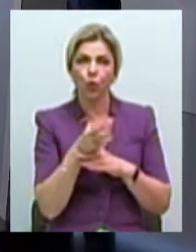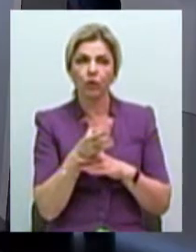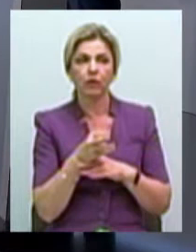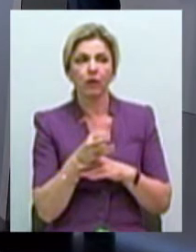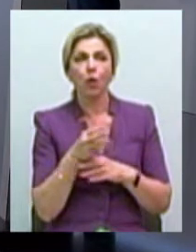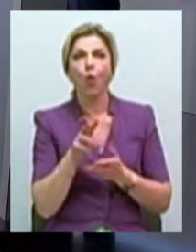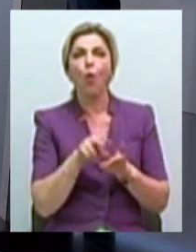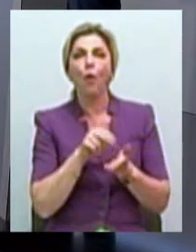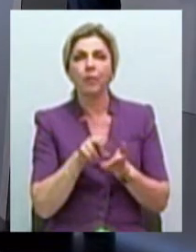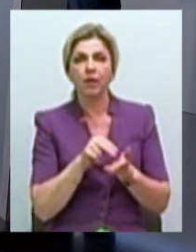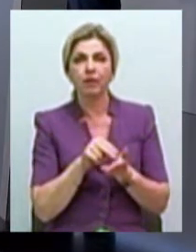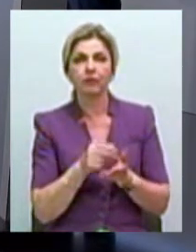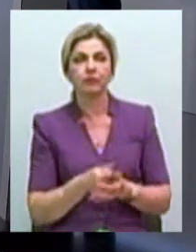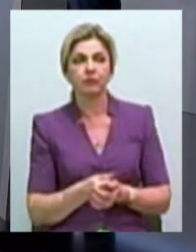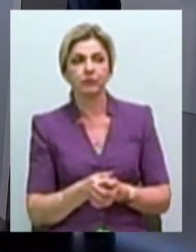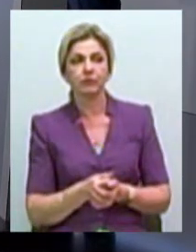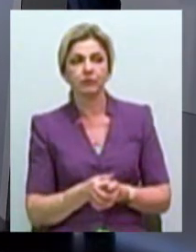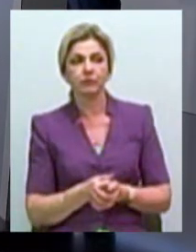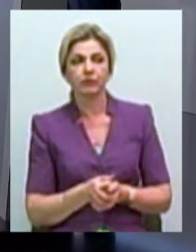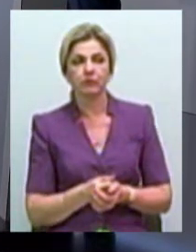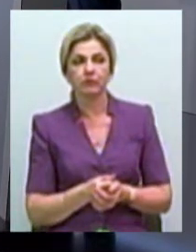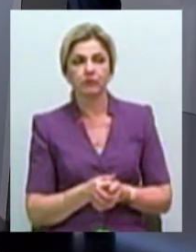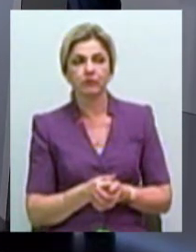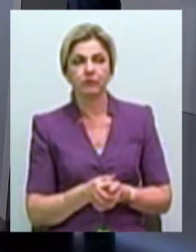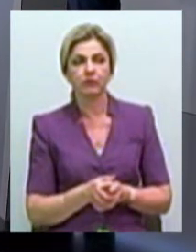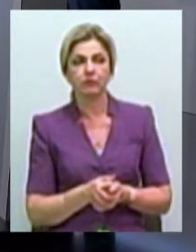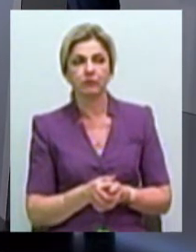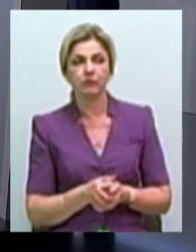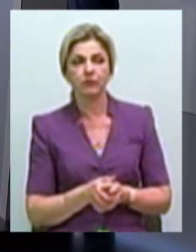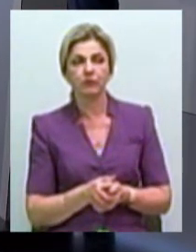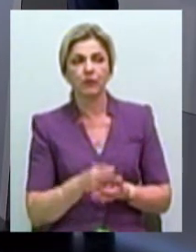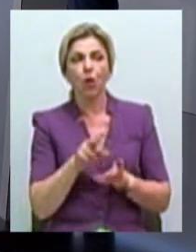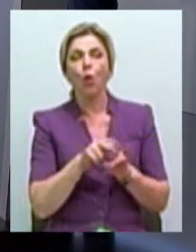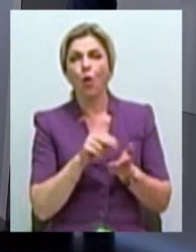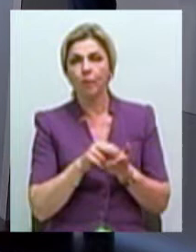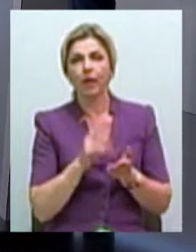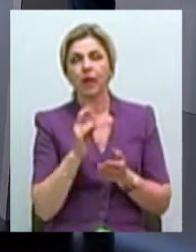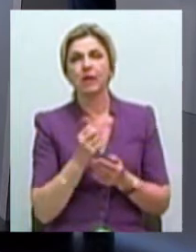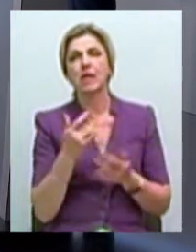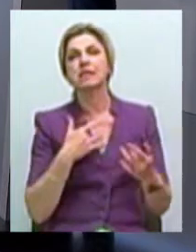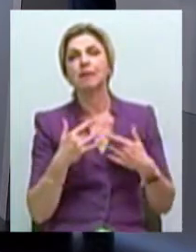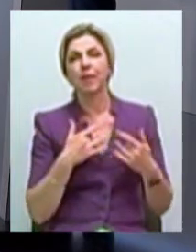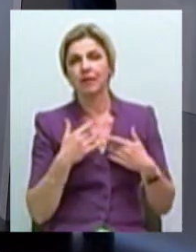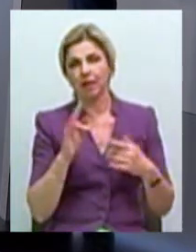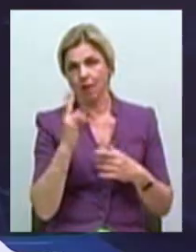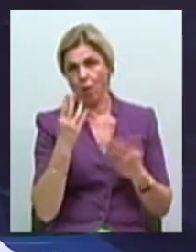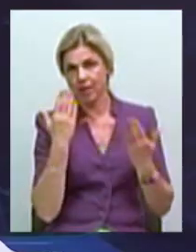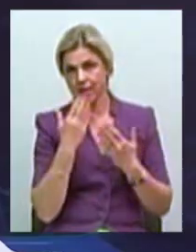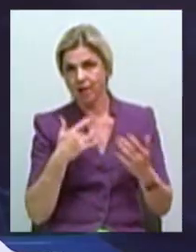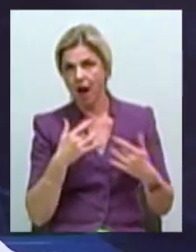видеокопии, то есть снятые на цифровые носители спектакли Николаевских театров.